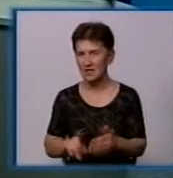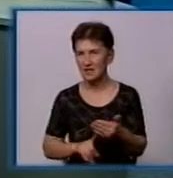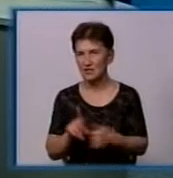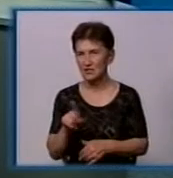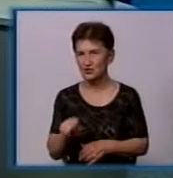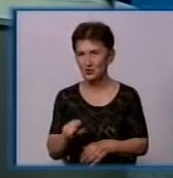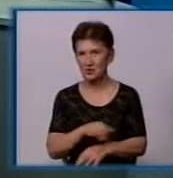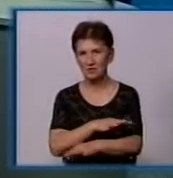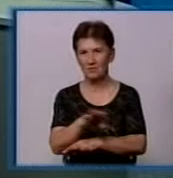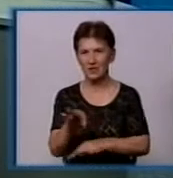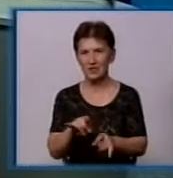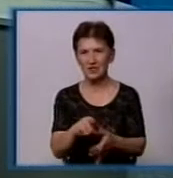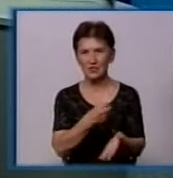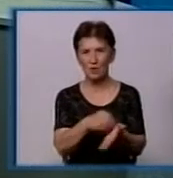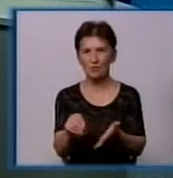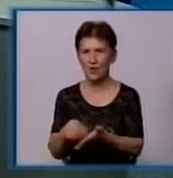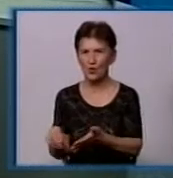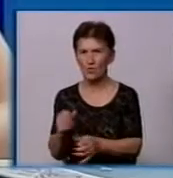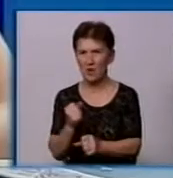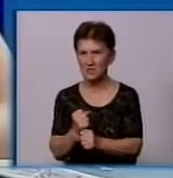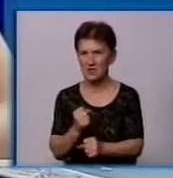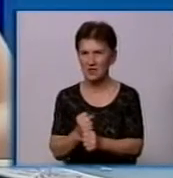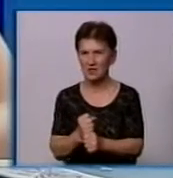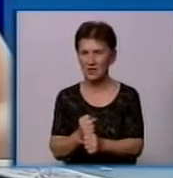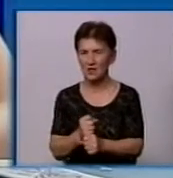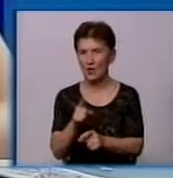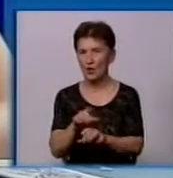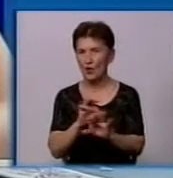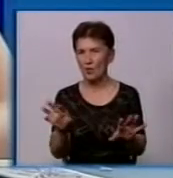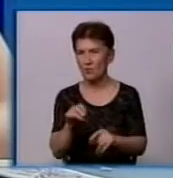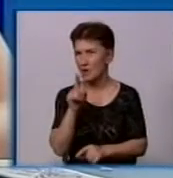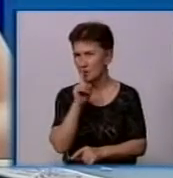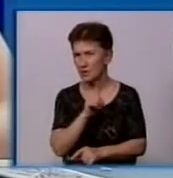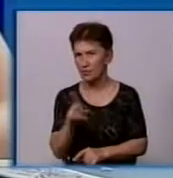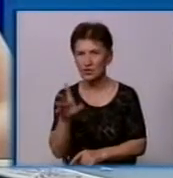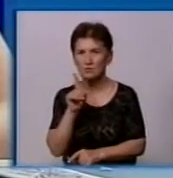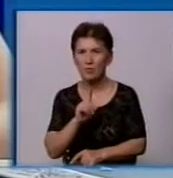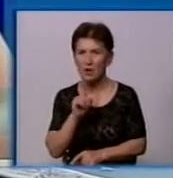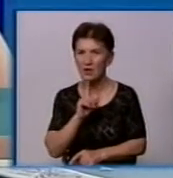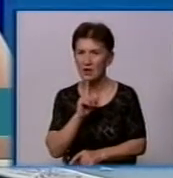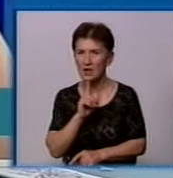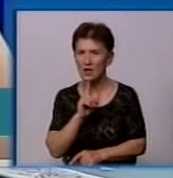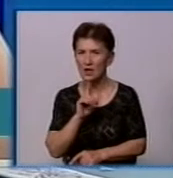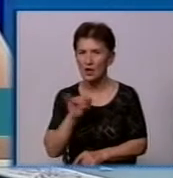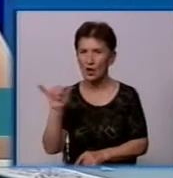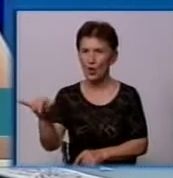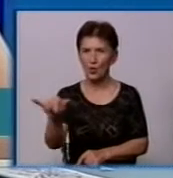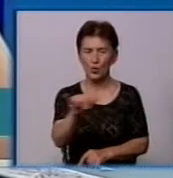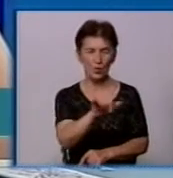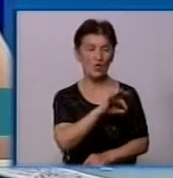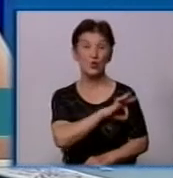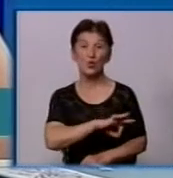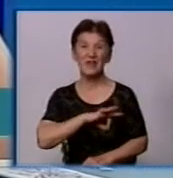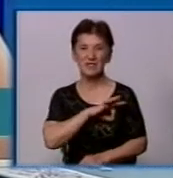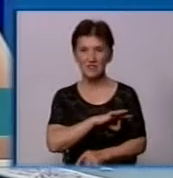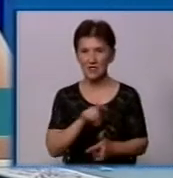цей проєкт і покупаємо, і робимо це все. І об'ясню, чому цього не буде поки в юридичних лицах или, наприклад, в